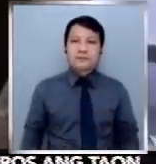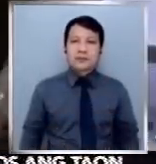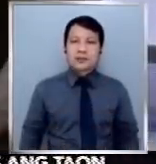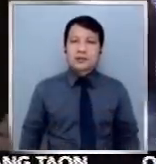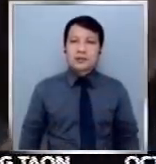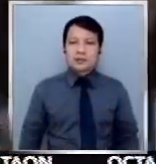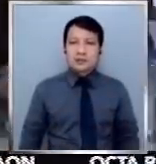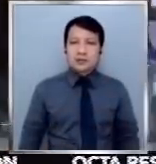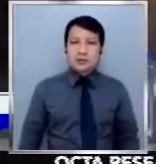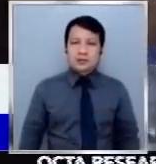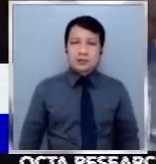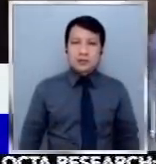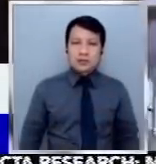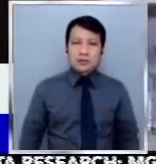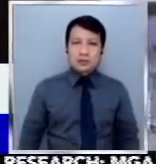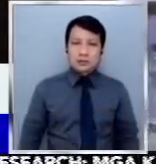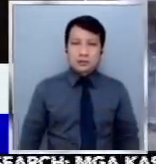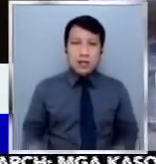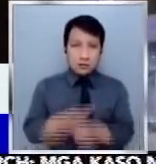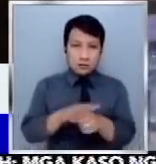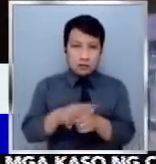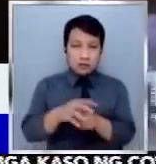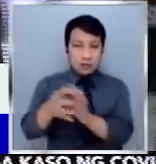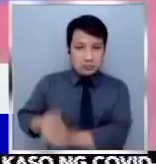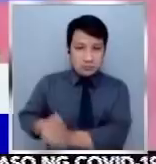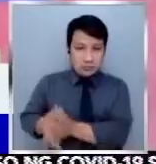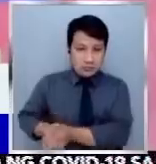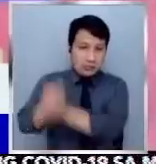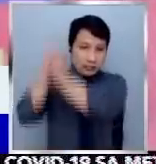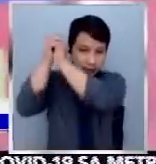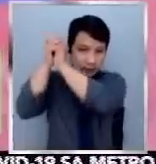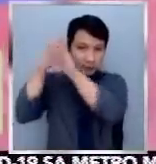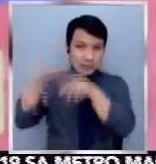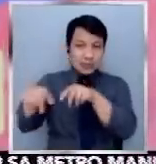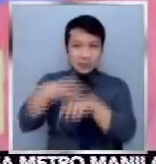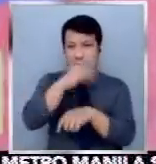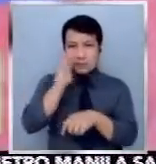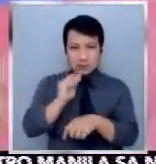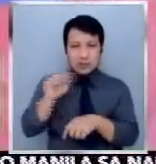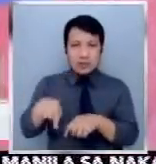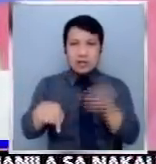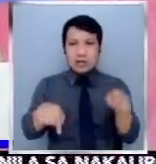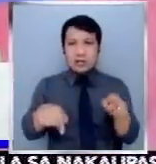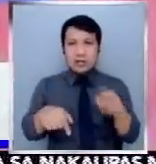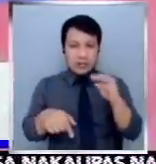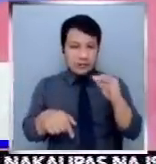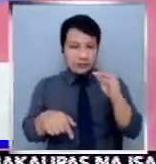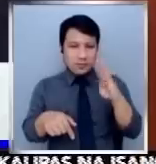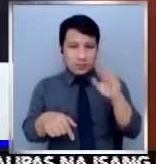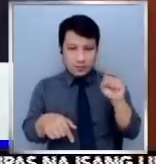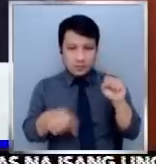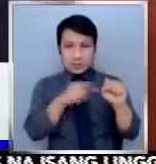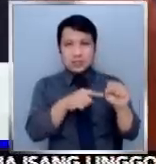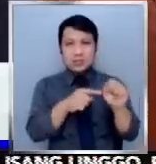Inendorso ng local party na Mindoro-Bagos sarili o MBS si Senador Manny Pacquiao. Ang MBS ang partid ng pinangungunahan